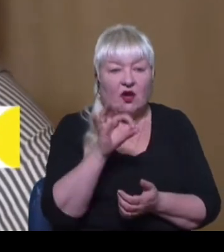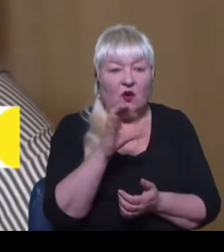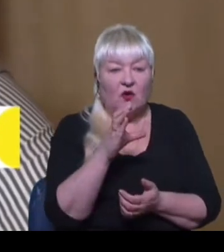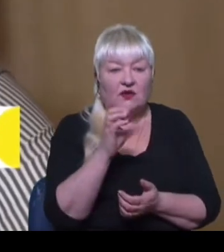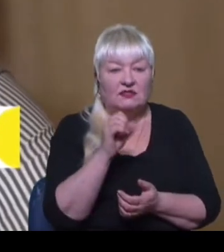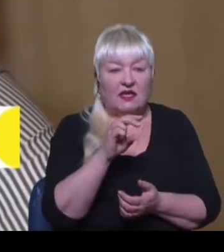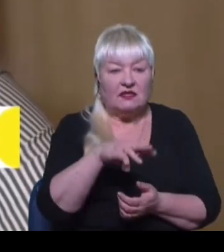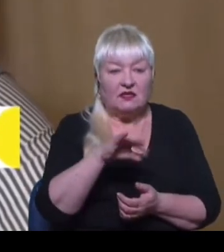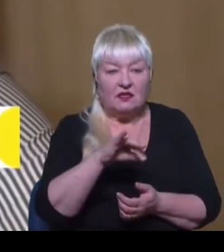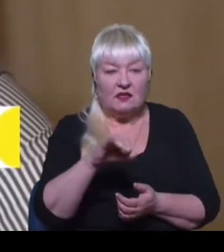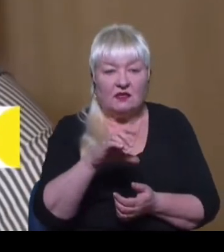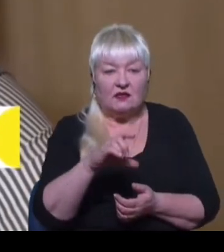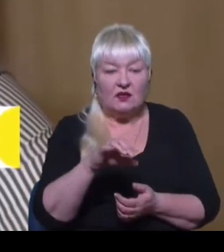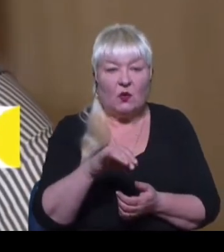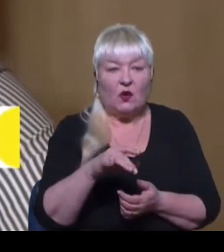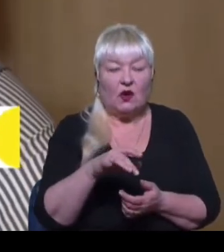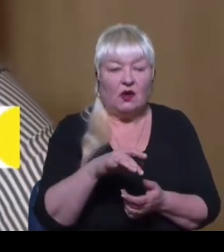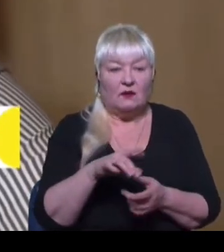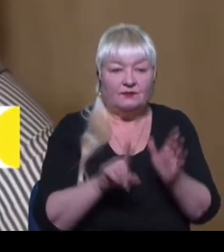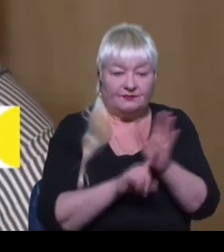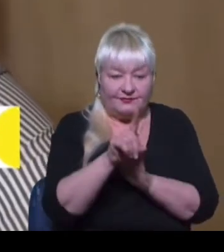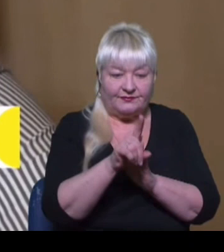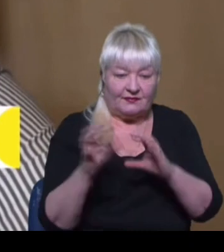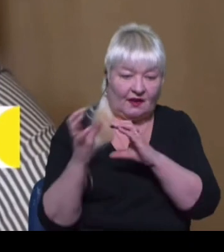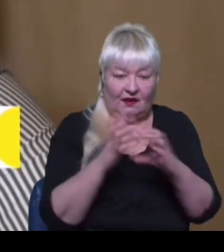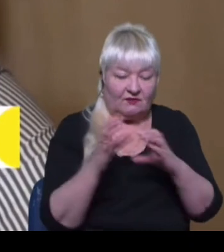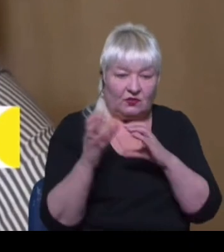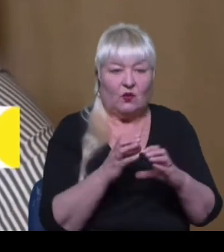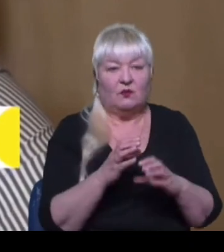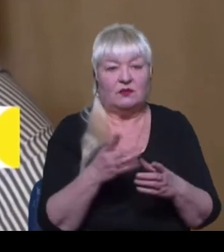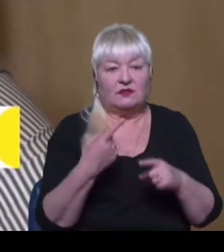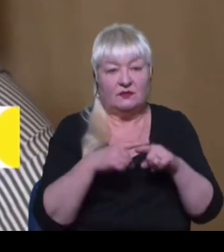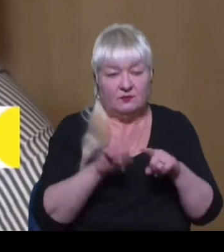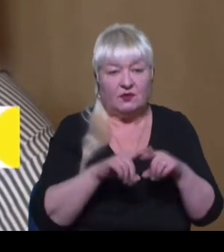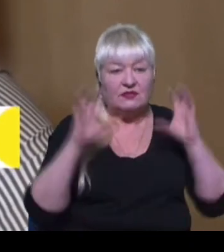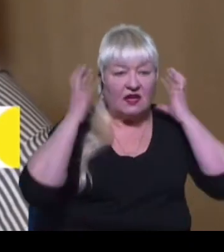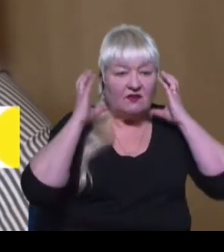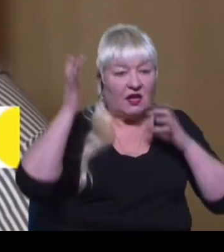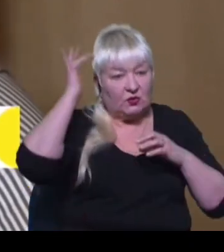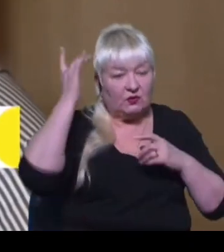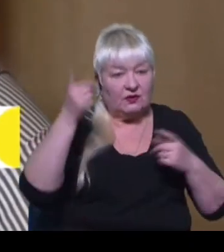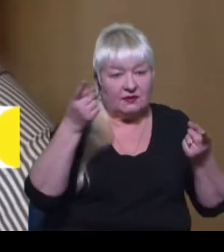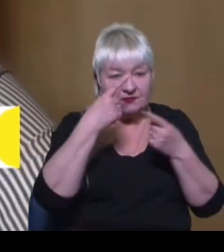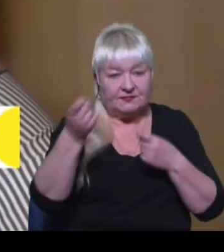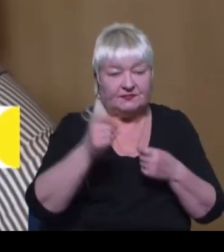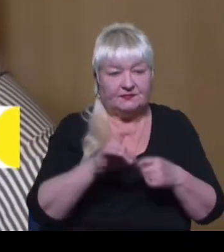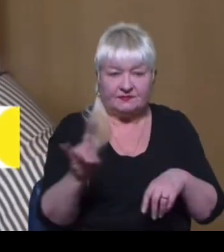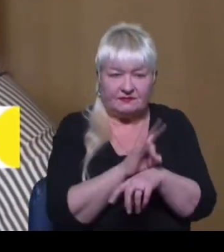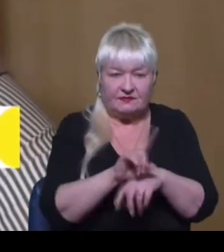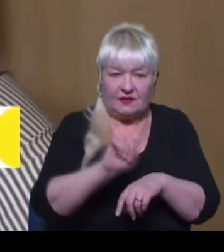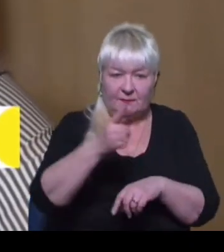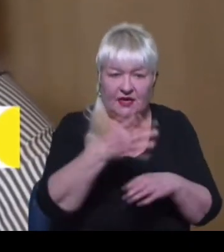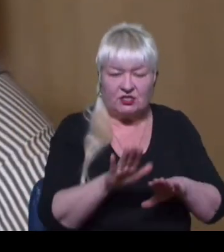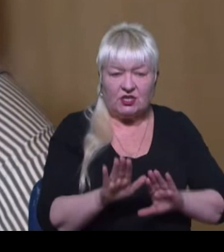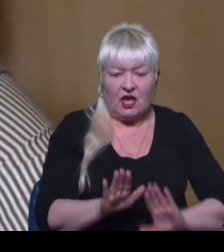автобусний маршрут, а саме між Ялтою та Цхінвалом. Про це в ефірі окупаційного радіо Крим повідомив окупанта псевдо-перший заступник міністра